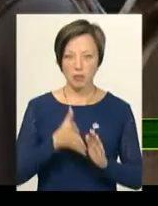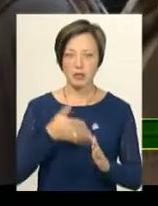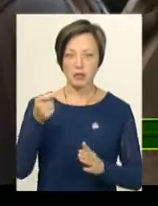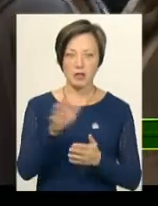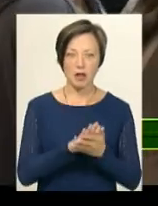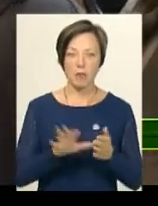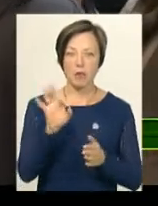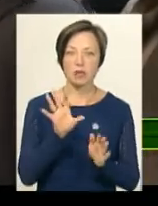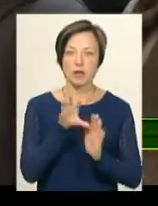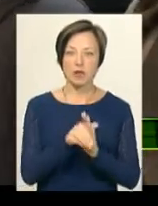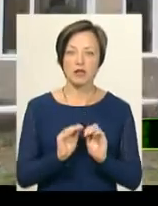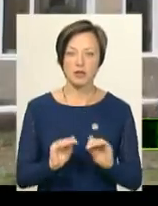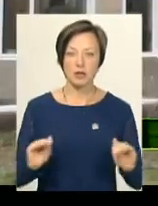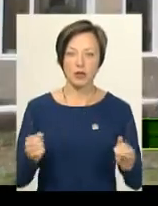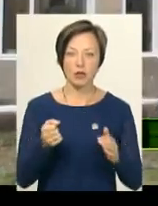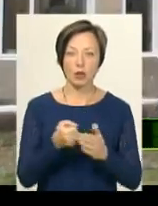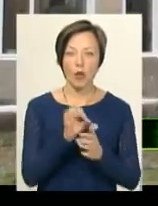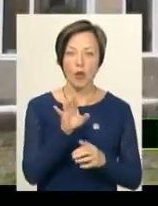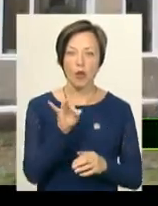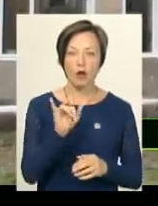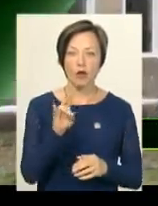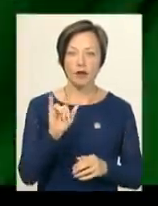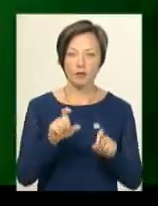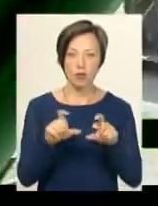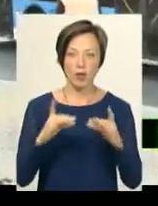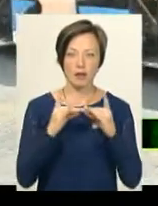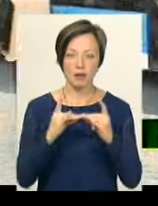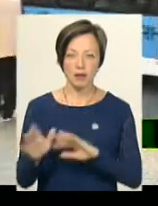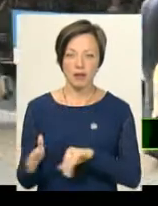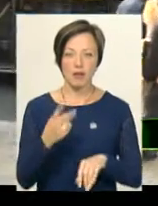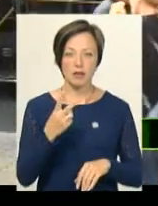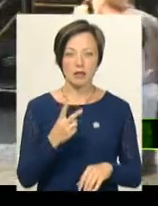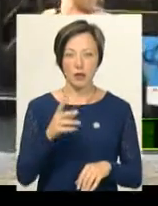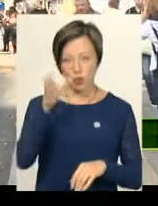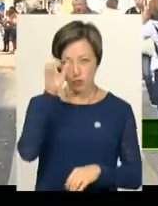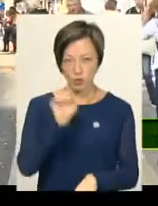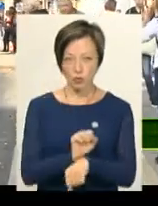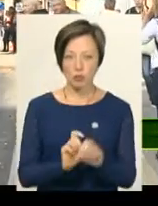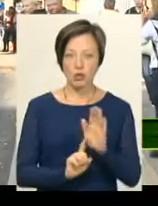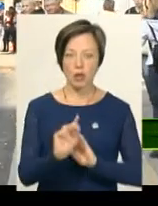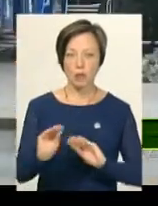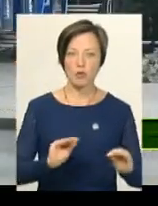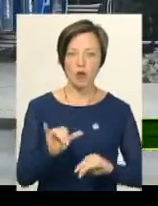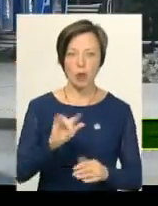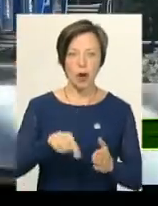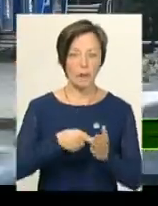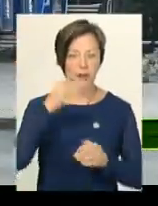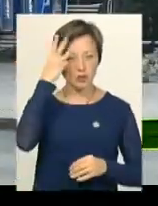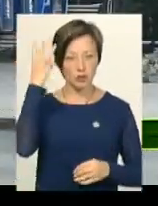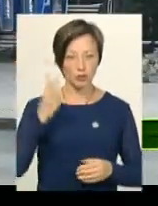заяви про зарахування їхніх дітей до Ориненської школи-інтернату. Дві розумних зупинки почали монтувати у Хмельницькому.